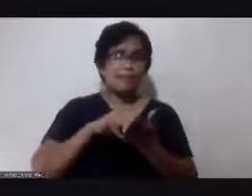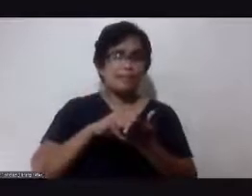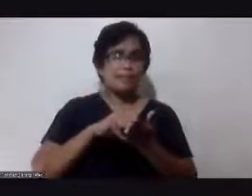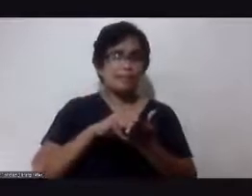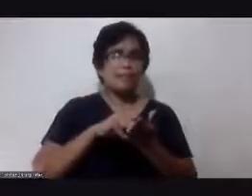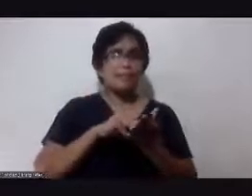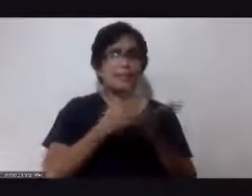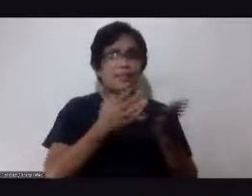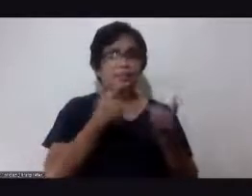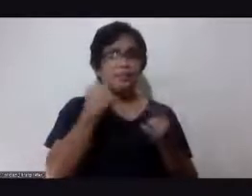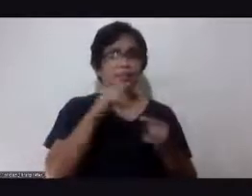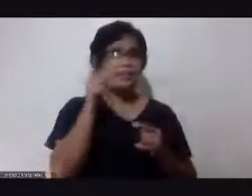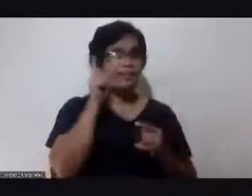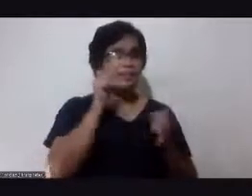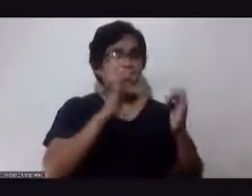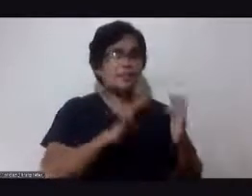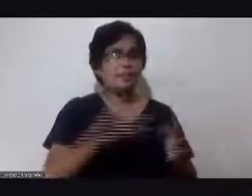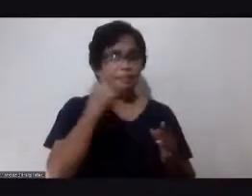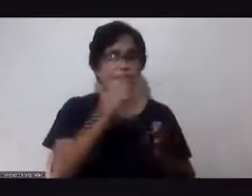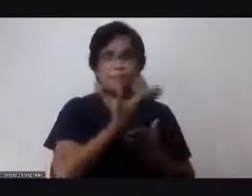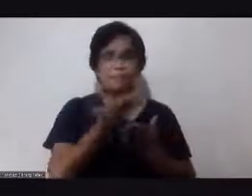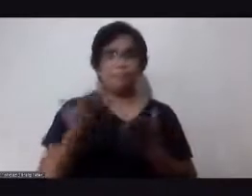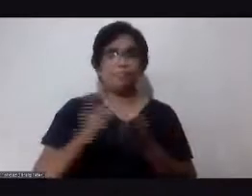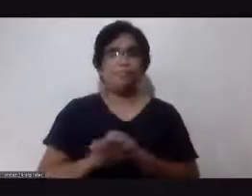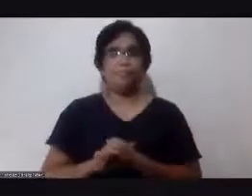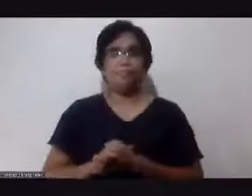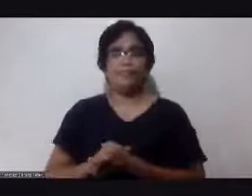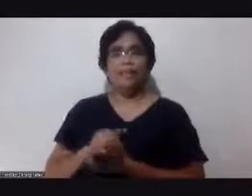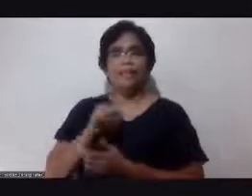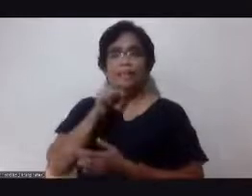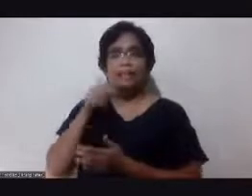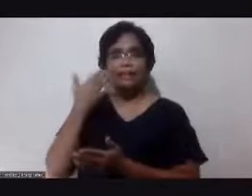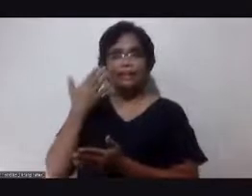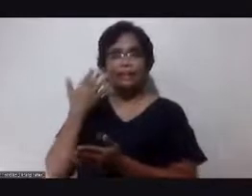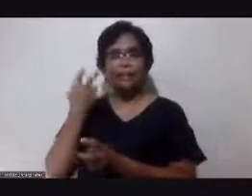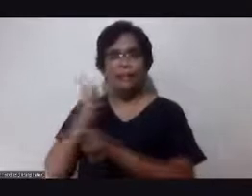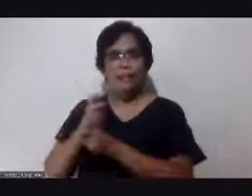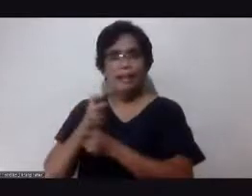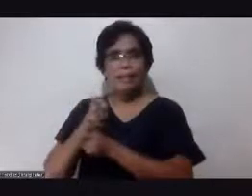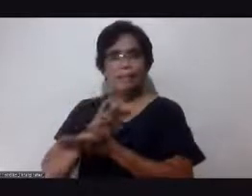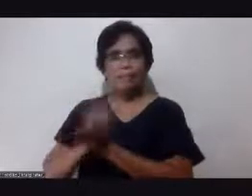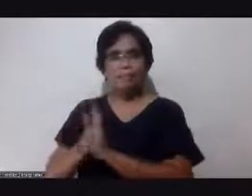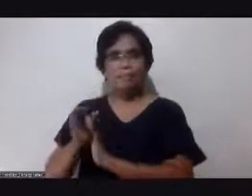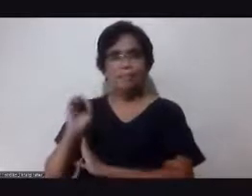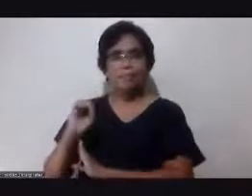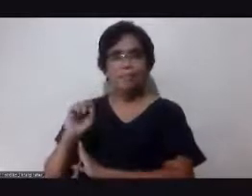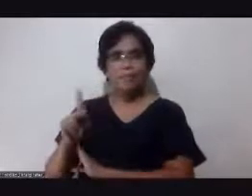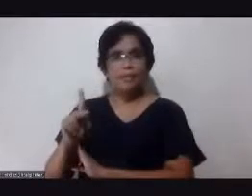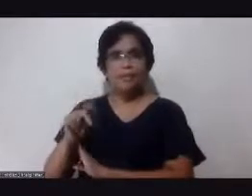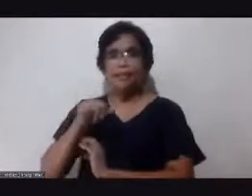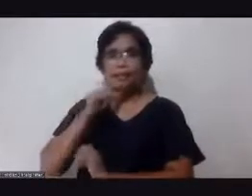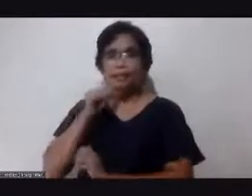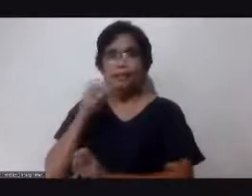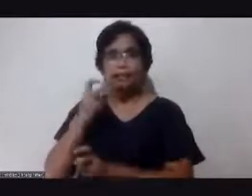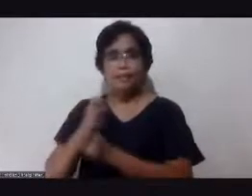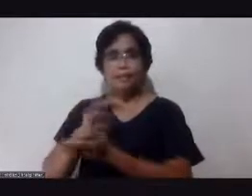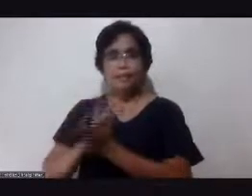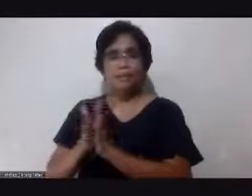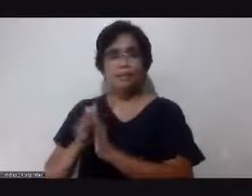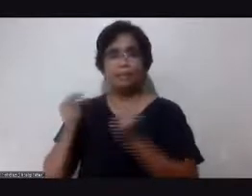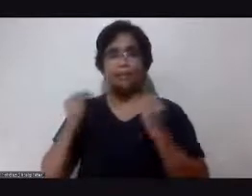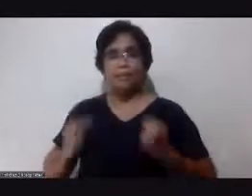ating mga tagapakinig, para sa ating mga kapanalig. Hindi po mahirap maging okay. Hindi po mahirap maging healthy.